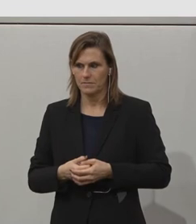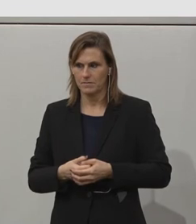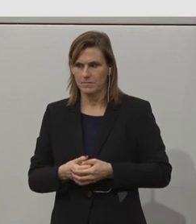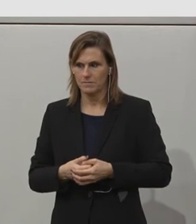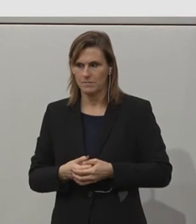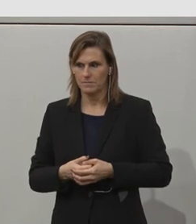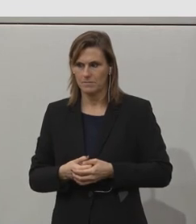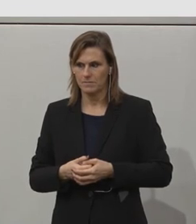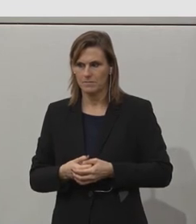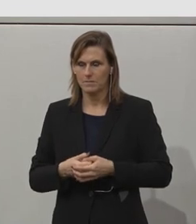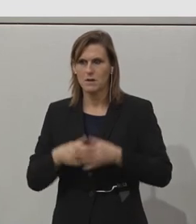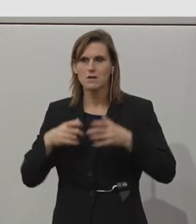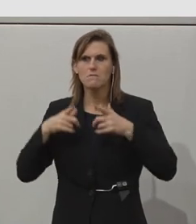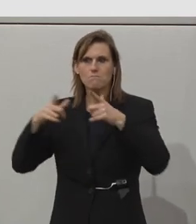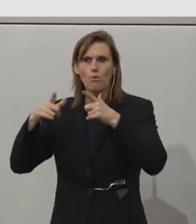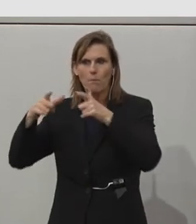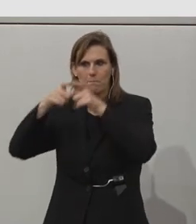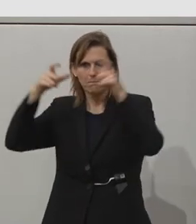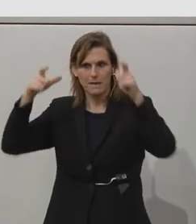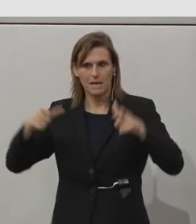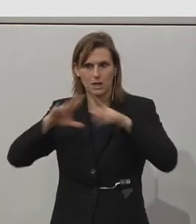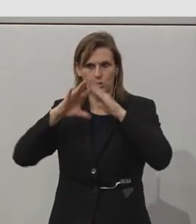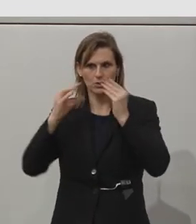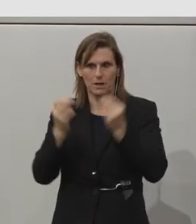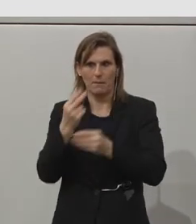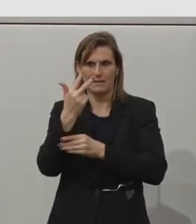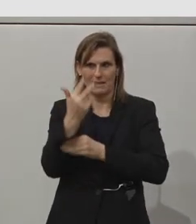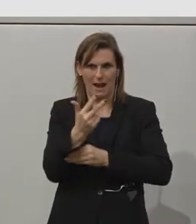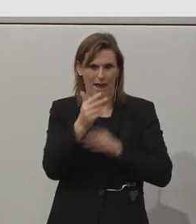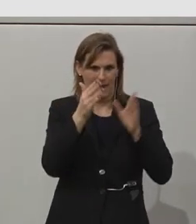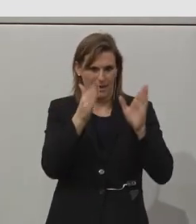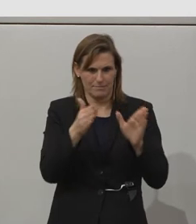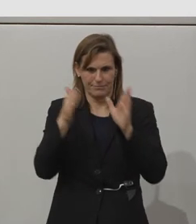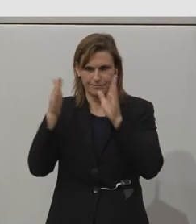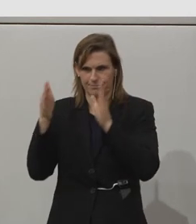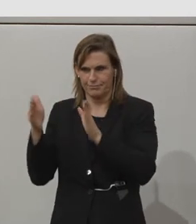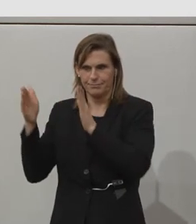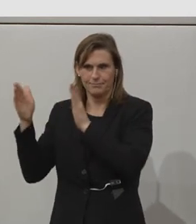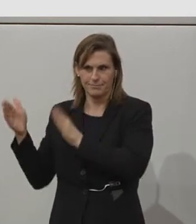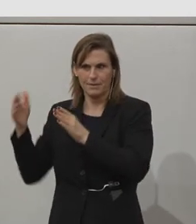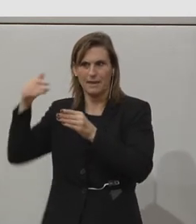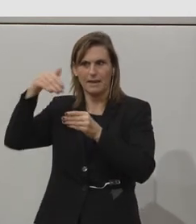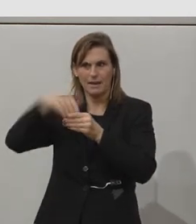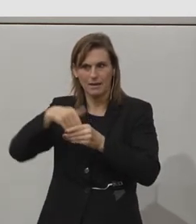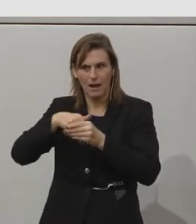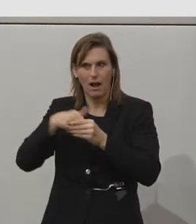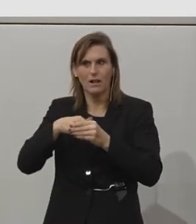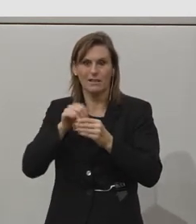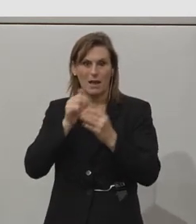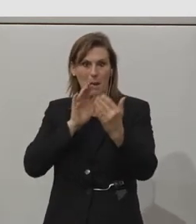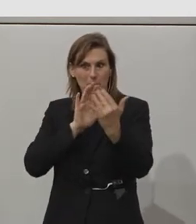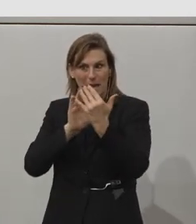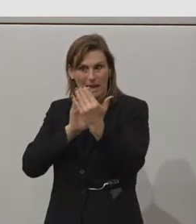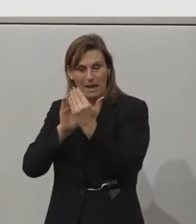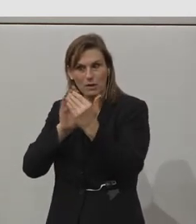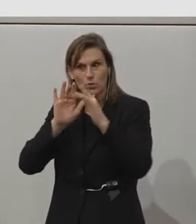Der mobile Werkraum wird insgesamt drei Raumfunktionen beinhalten. Es ist ein Begegnungsraum, dort,